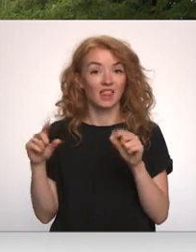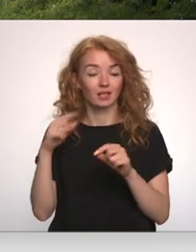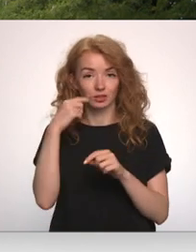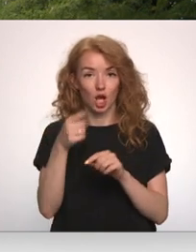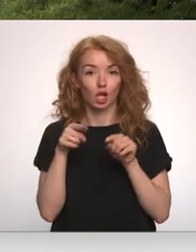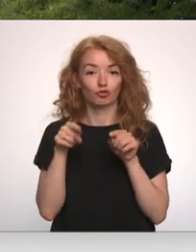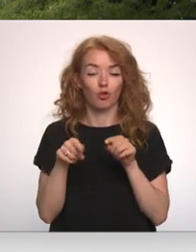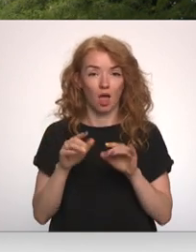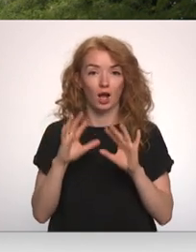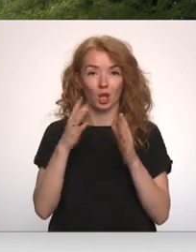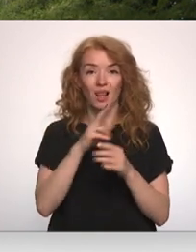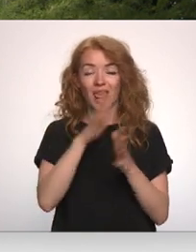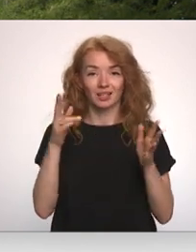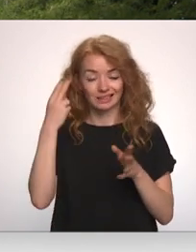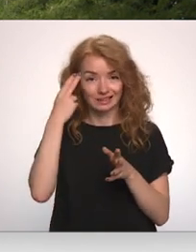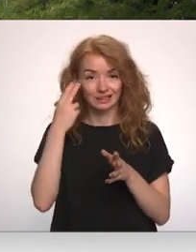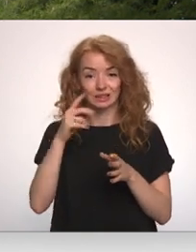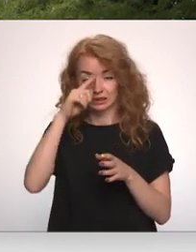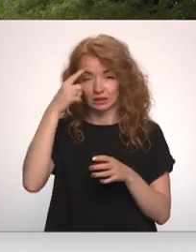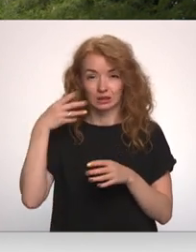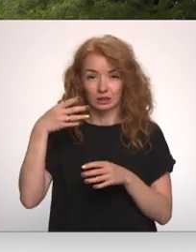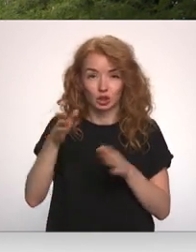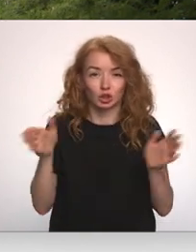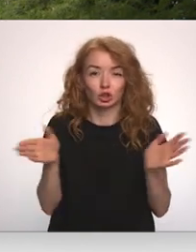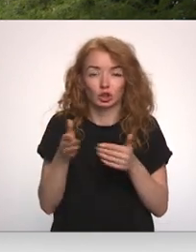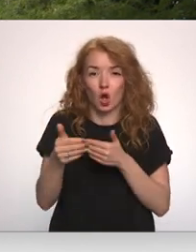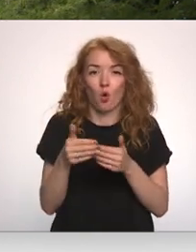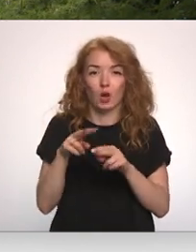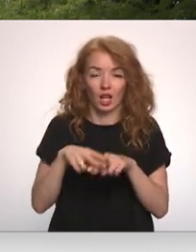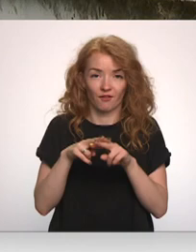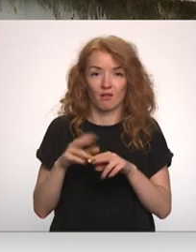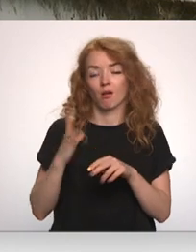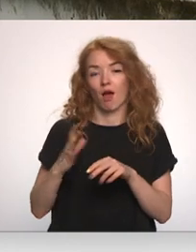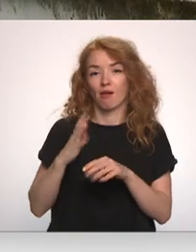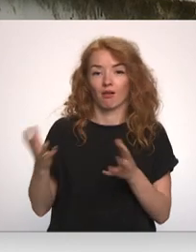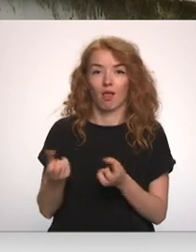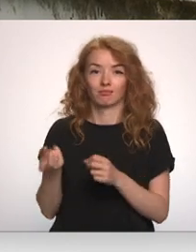šajā gadījumā lielākais risks bija sakars šana šaurajā liftā, gaidot glābējus.